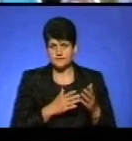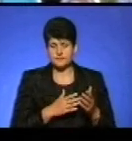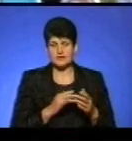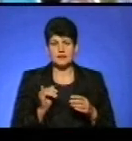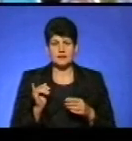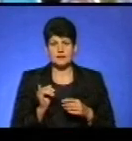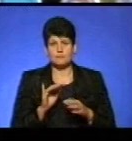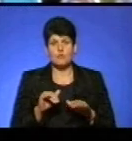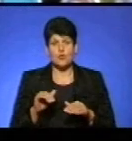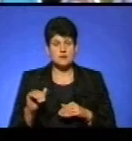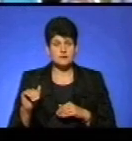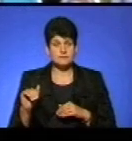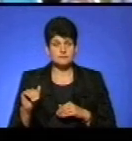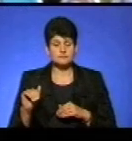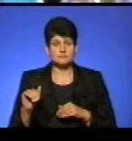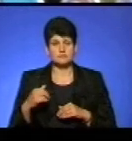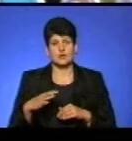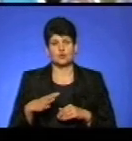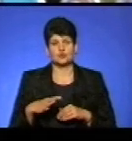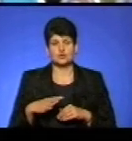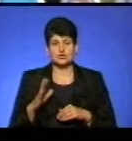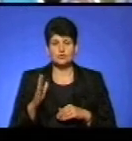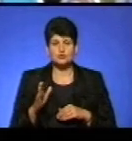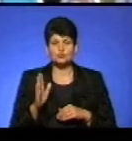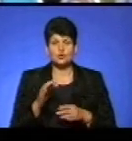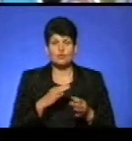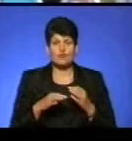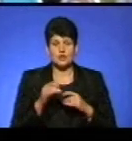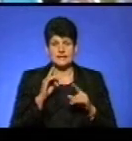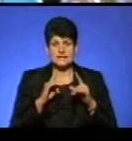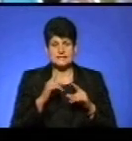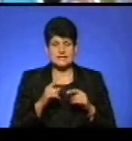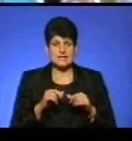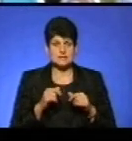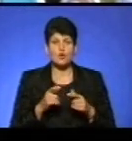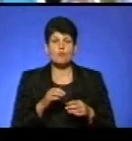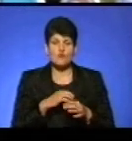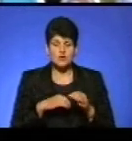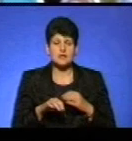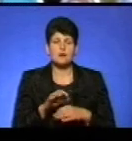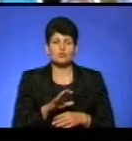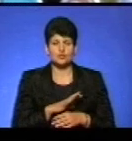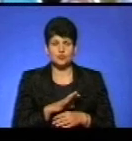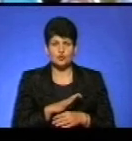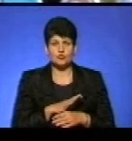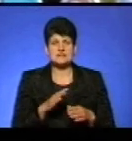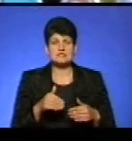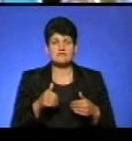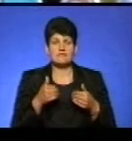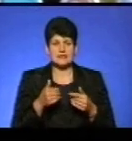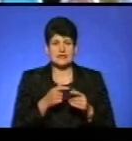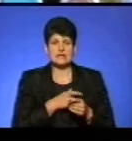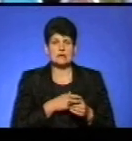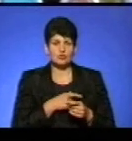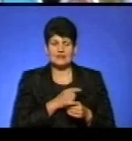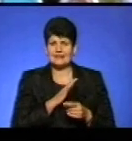Ну і потім ми очікували, що буде обговорення на сесії. Фактично обговорення було. Таких звернень депутатських